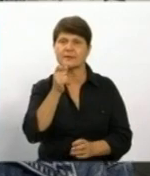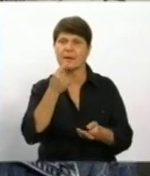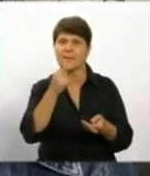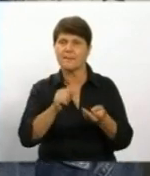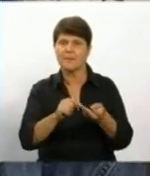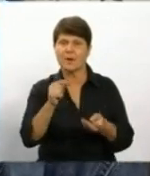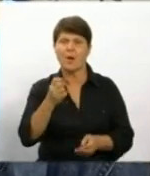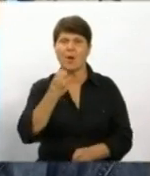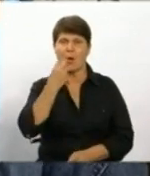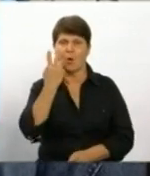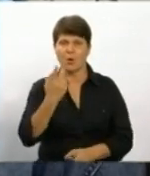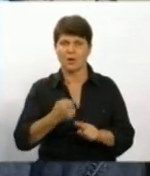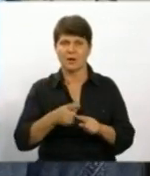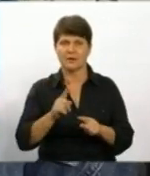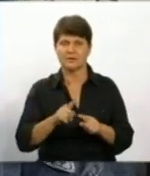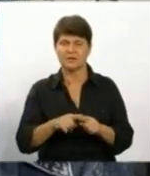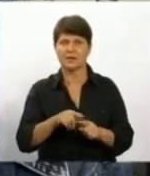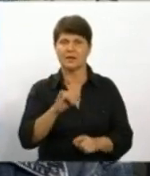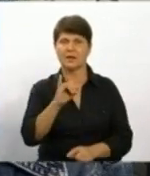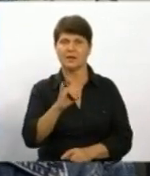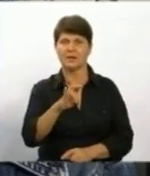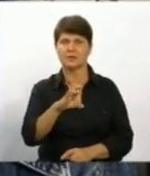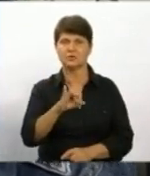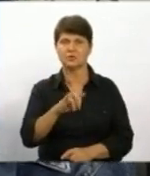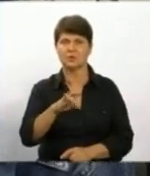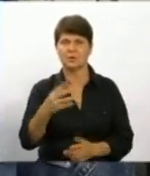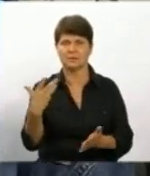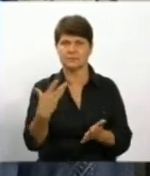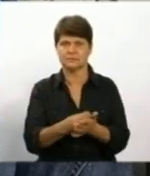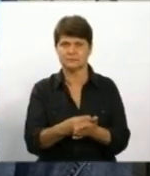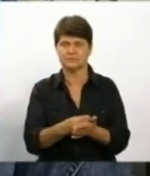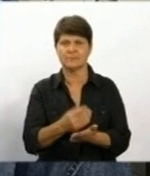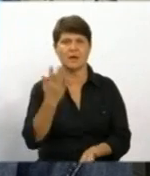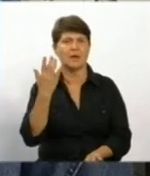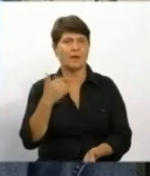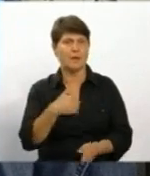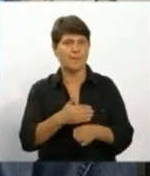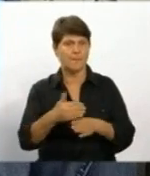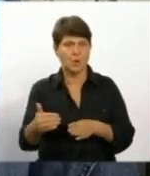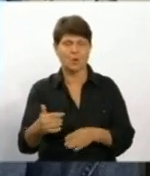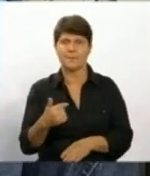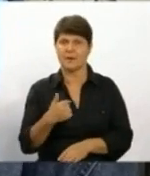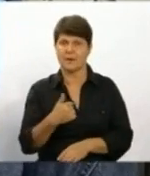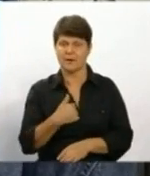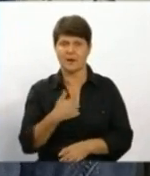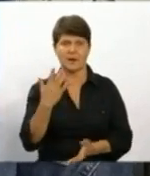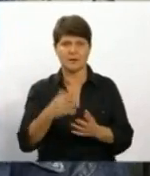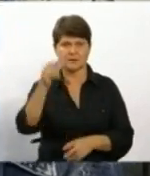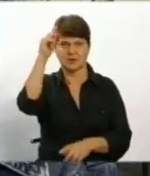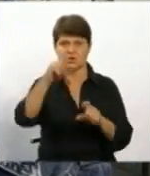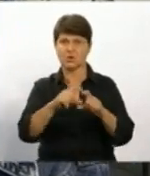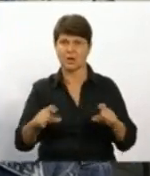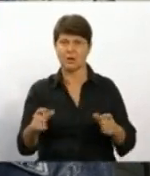і колець довгий та короткий інсулент. Потім я снідаю, якщо це шкільний день,